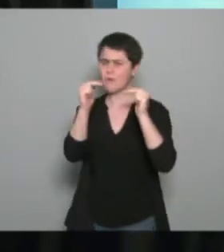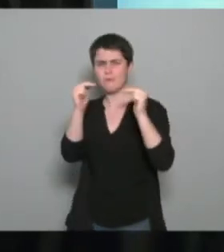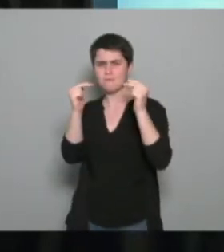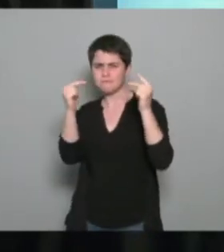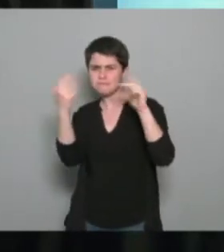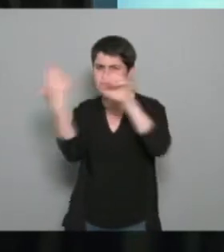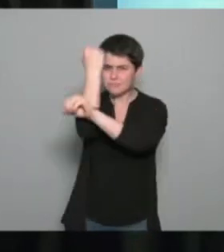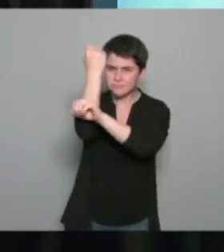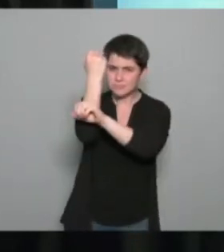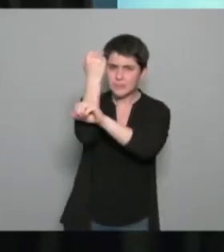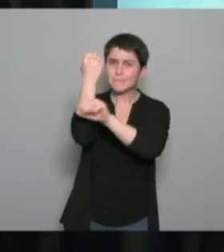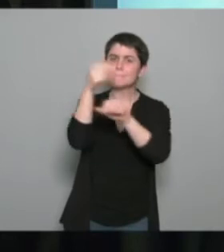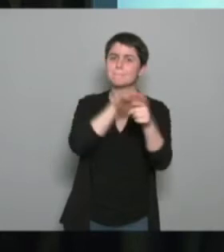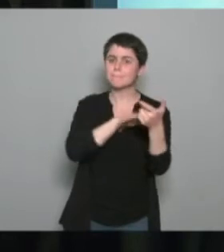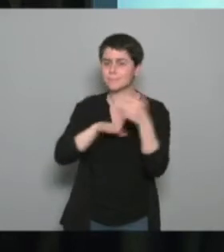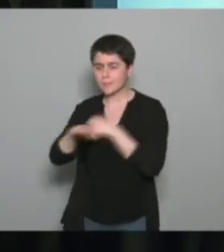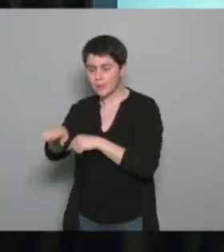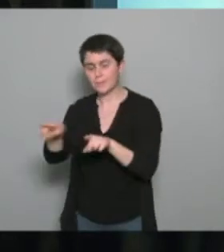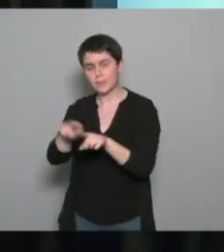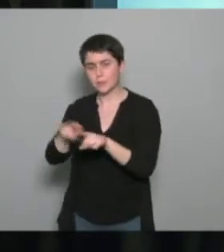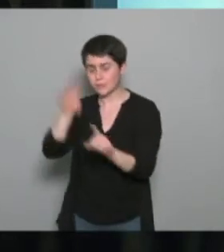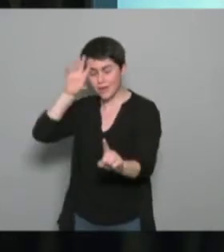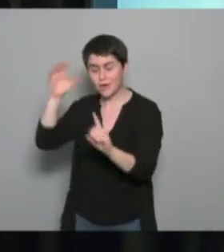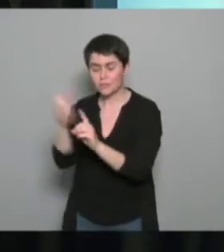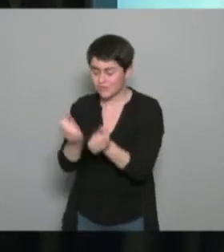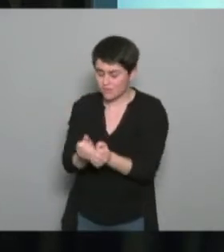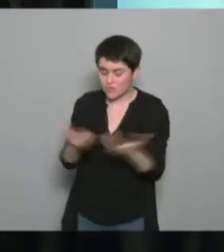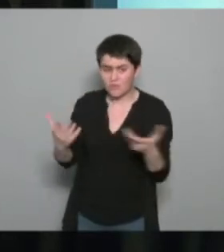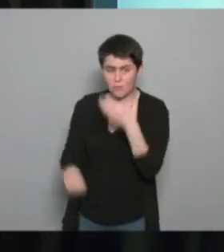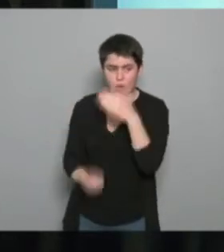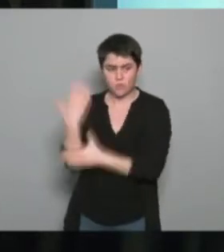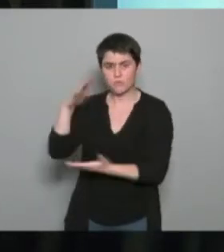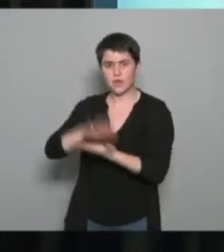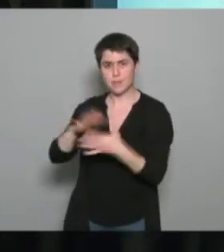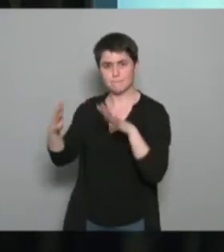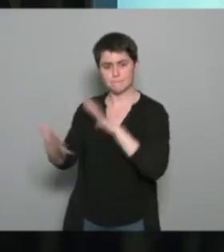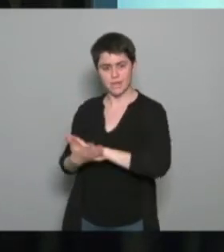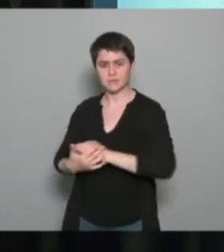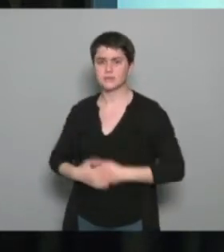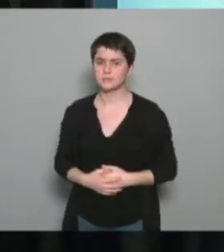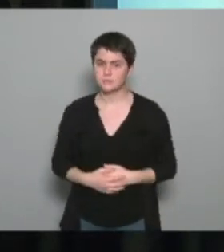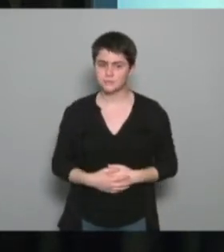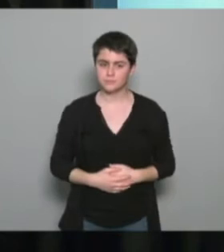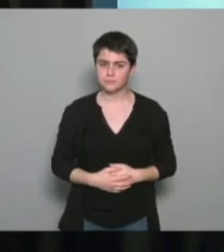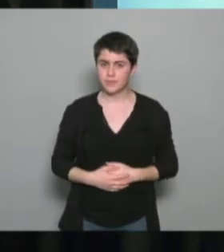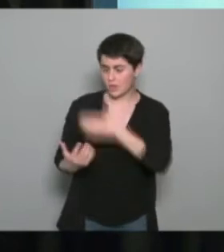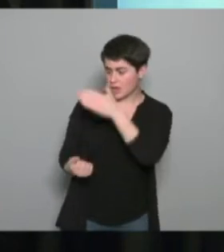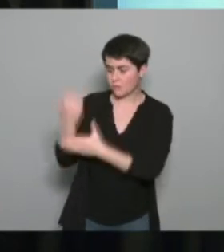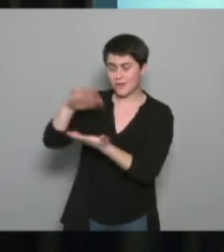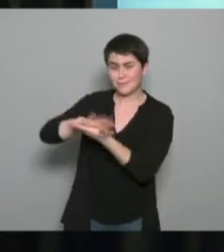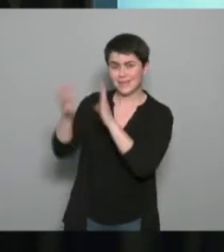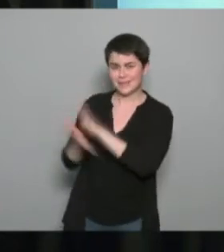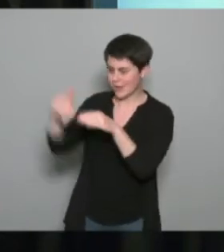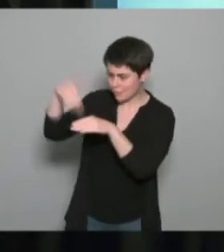également objectif de développement des nouvelles pratiques et dans ces nouvelles pratiques doit être intégré le sport santé